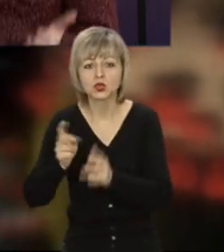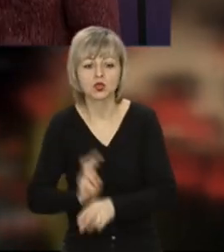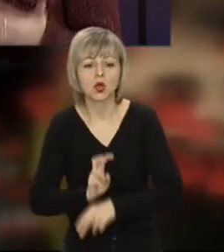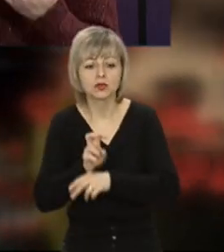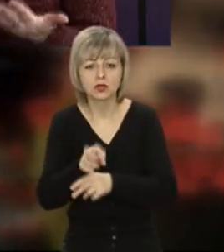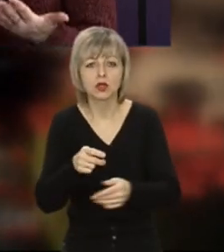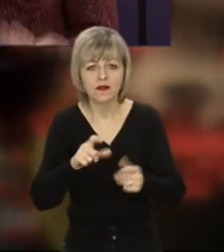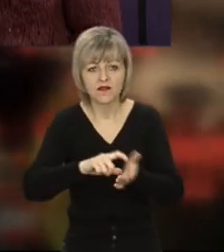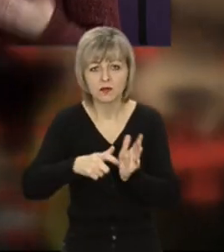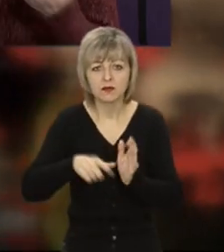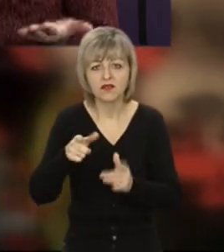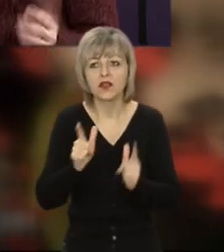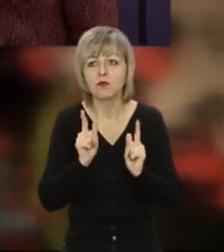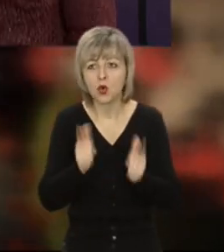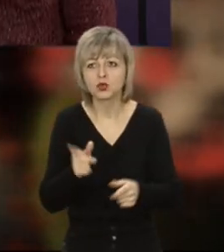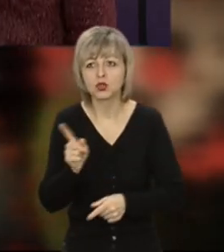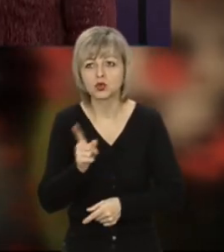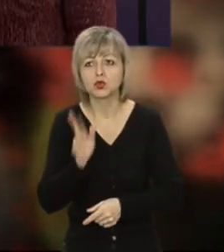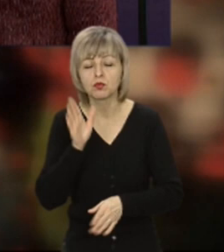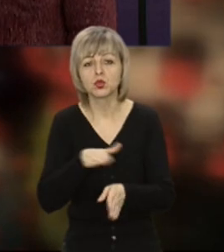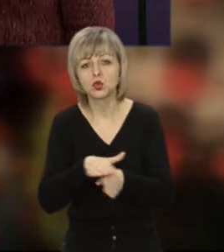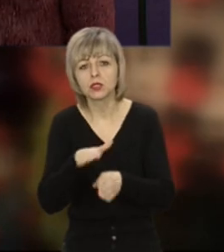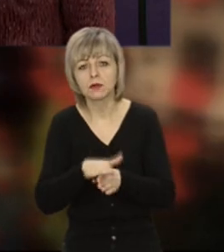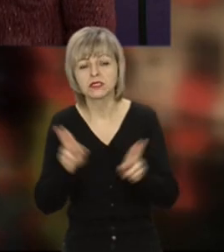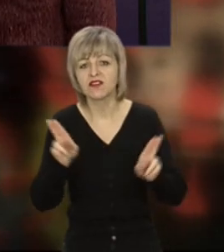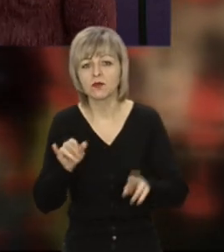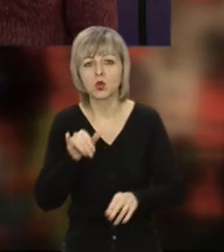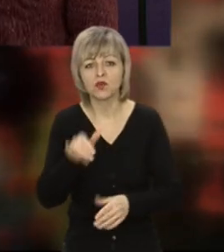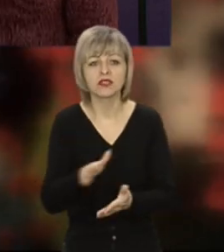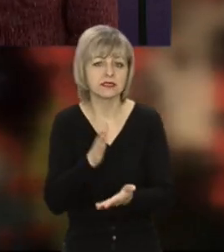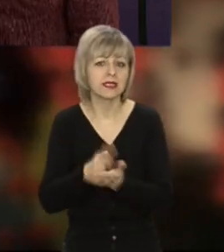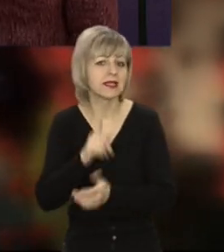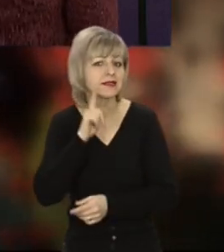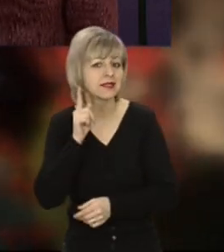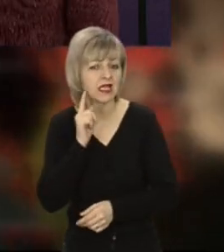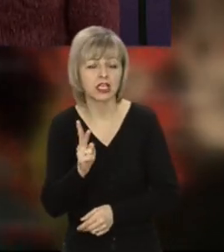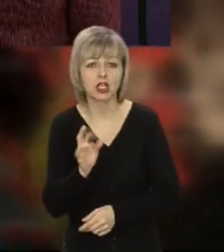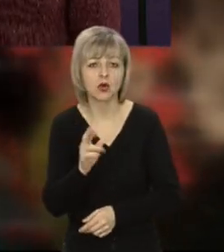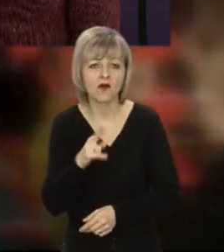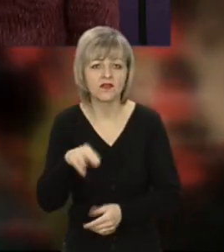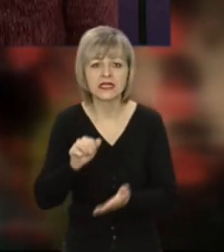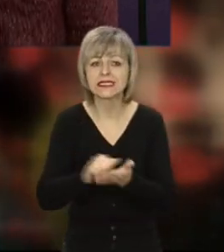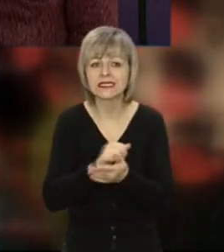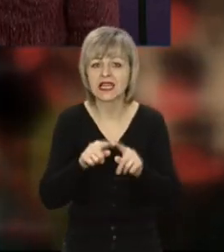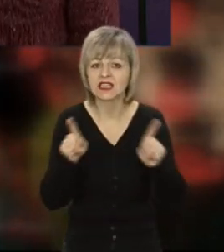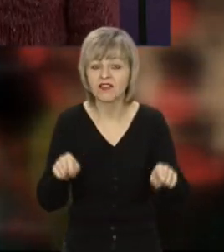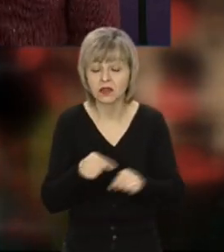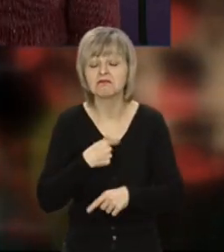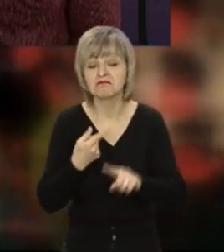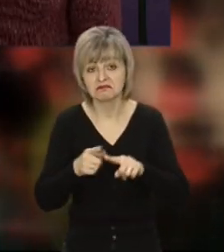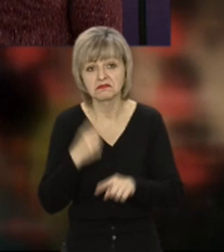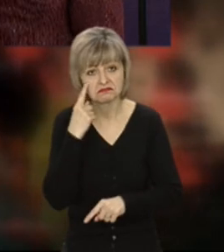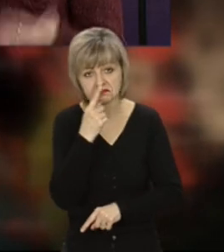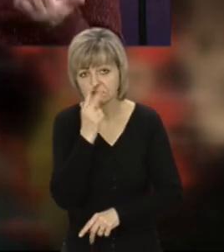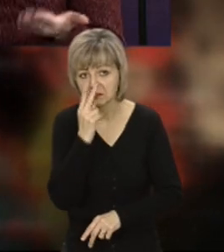заходячи до нас в приміщення, ви погоджуєтесь, що будете дотримуватись вимог і у вас наявний зелений ковід-сертифікат. Я навіть таке бачила, і з точки зору